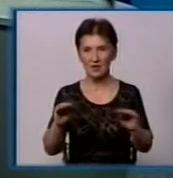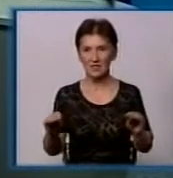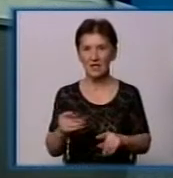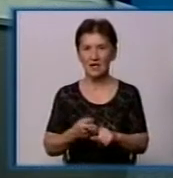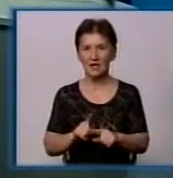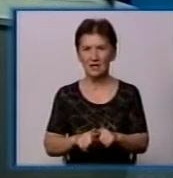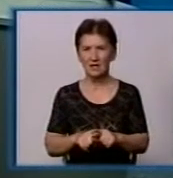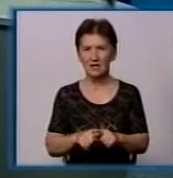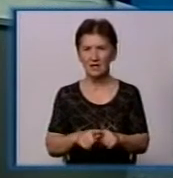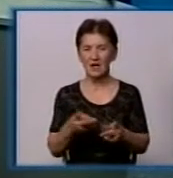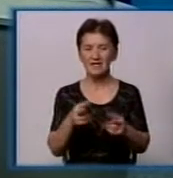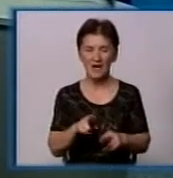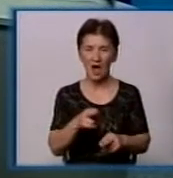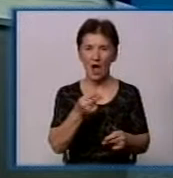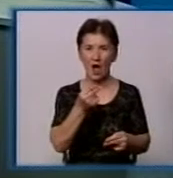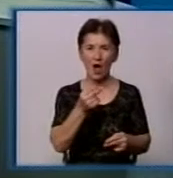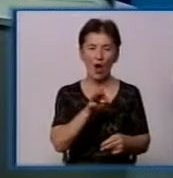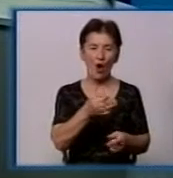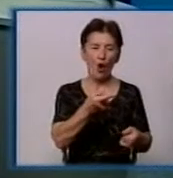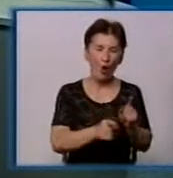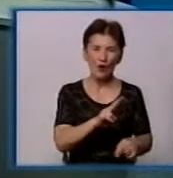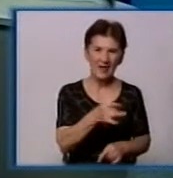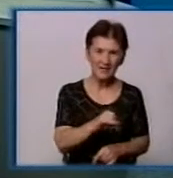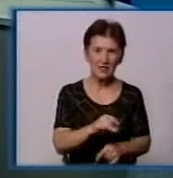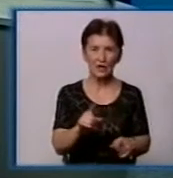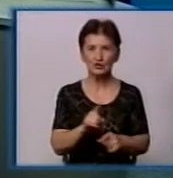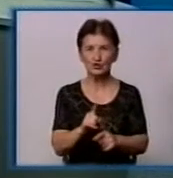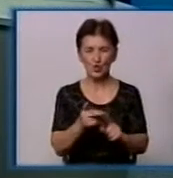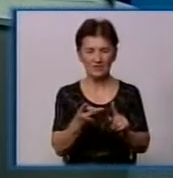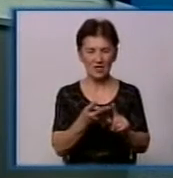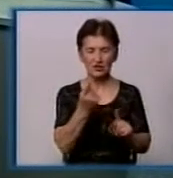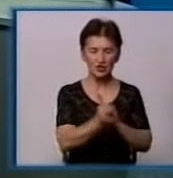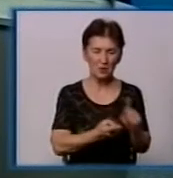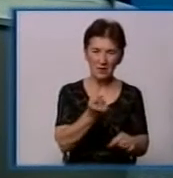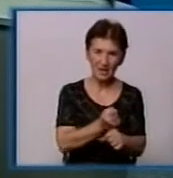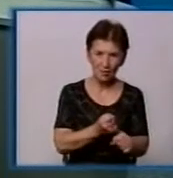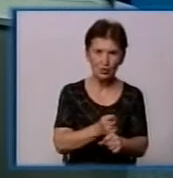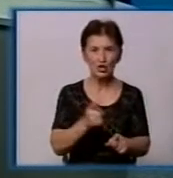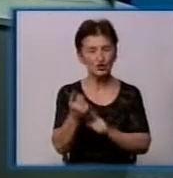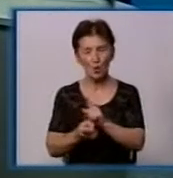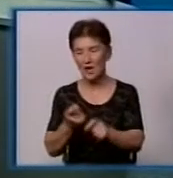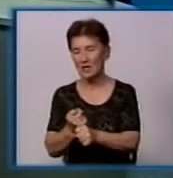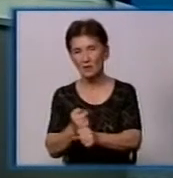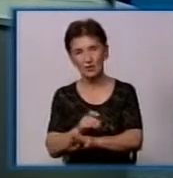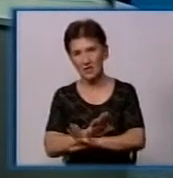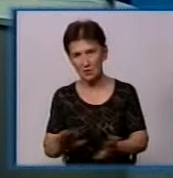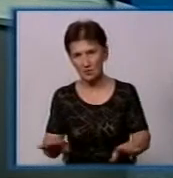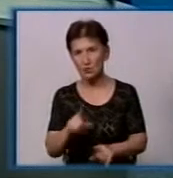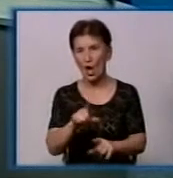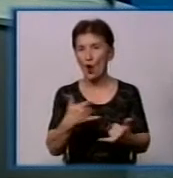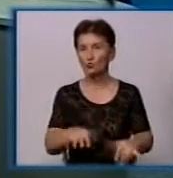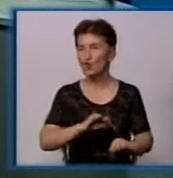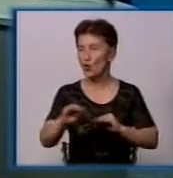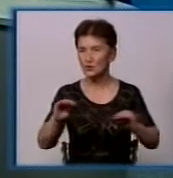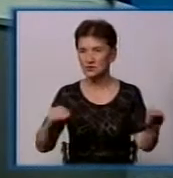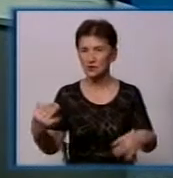органіки і не для органіки. То есть, що подлежит вторичній перероботі, що не подлежит вторичній перероботі. Ми встановили вже 15